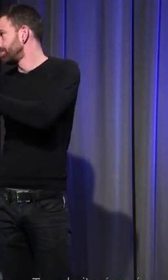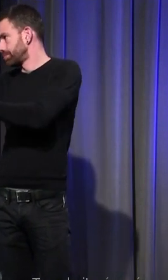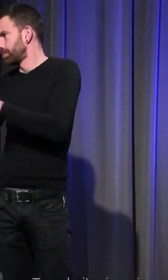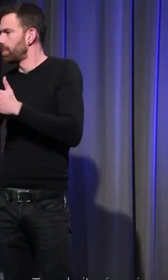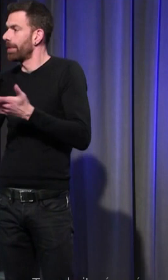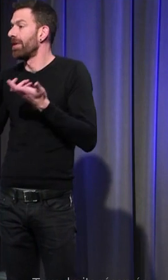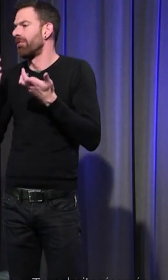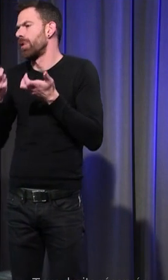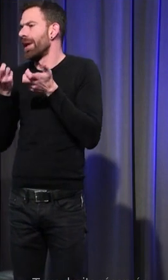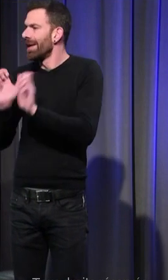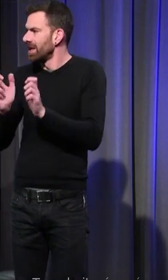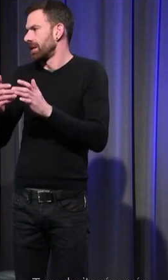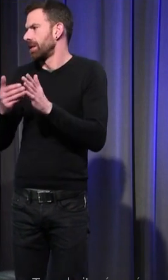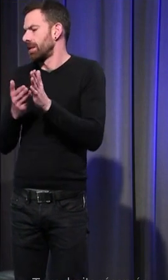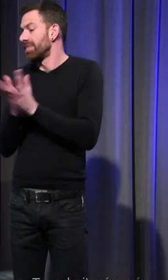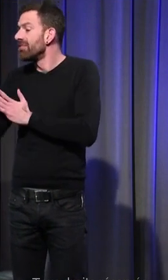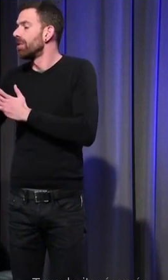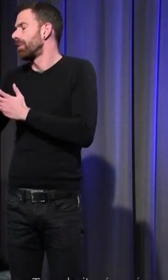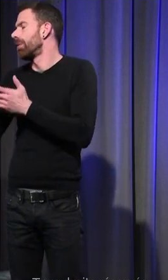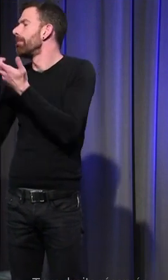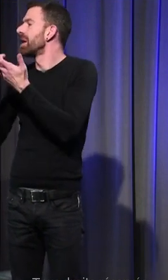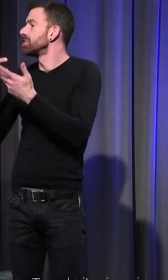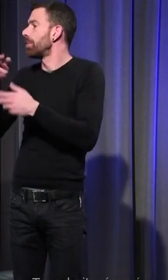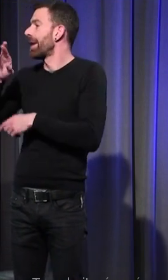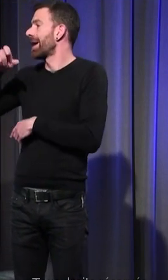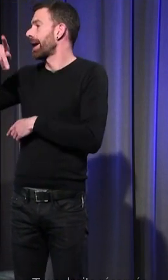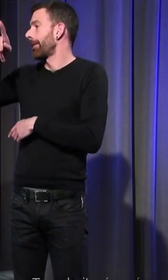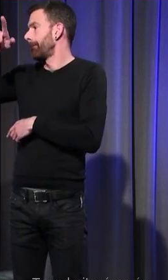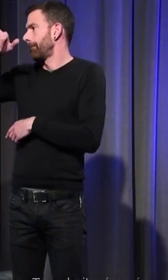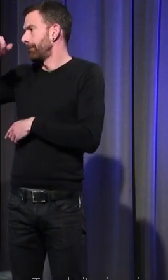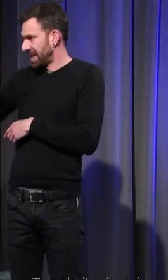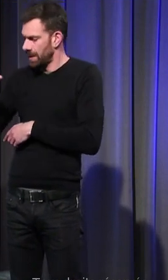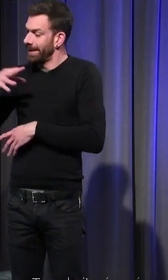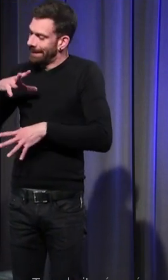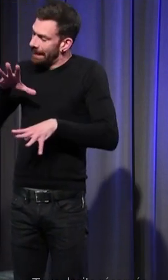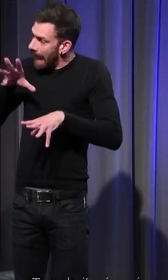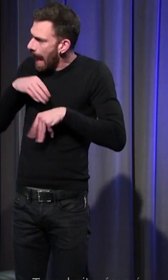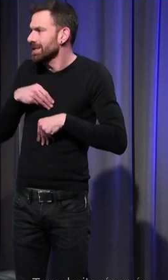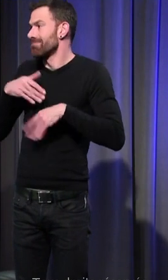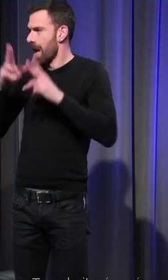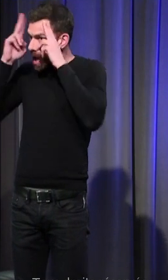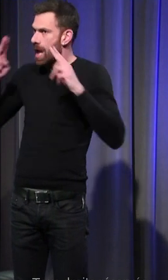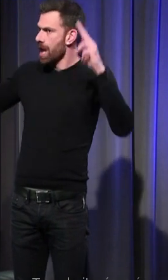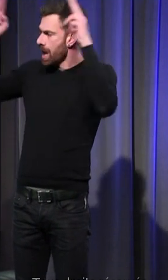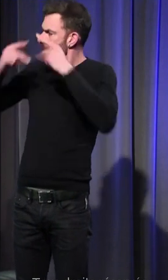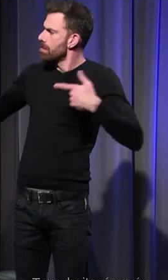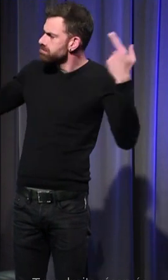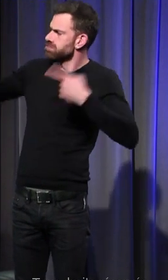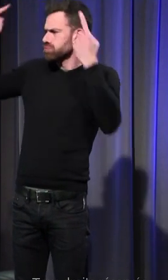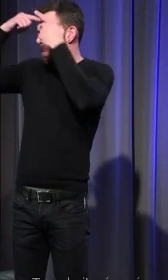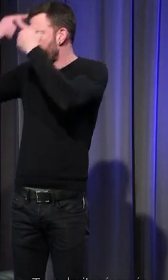déviances le répit va être considéré comme une déviance ça va être toléré mais on va voir des batailles d'évêques les uns tolérant